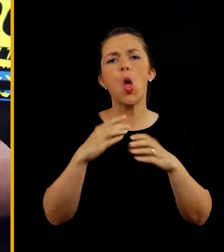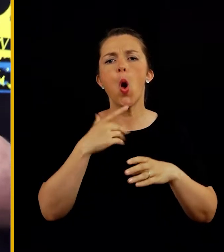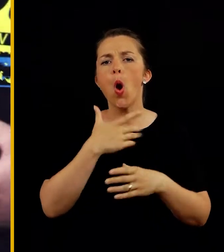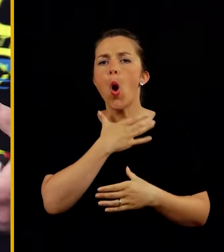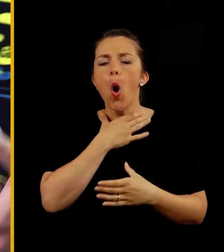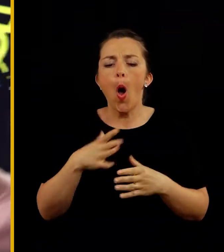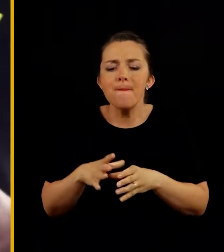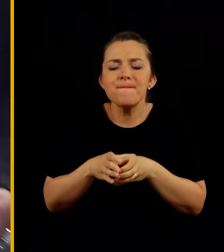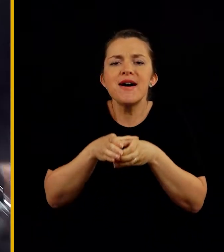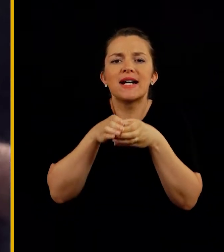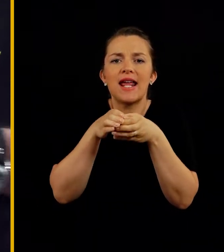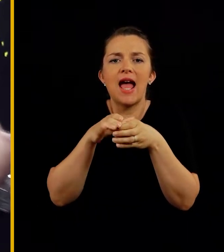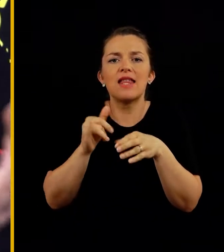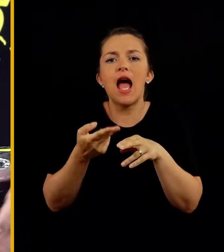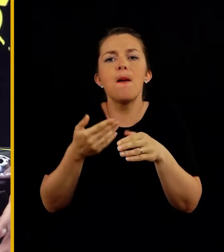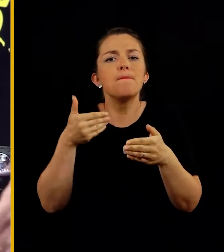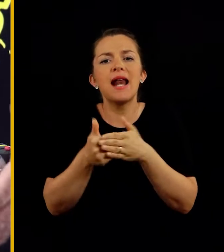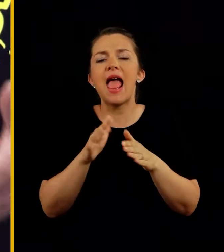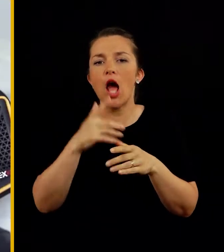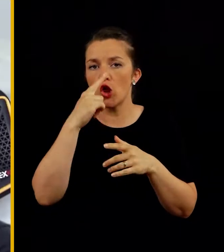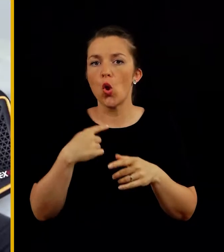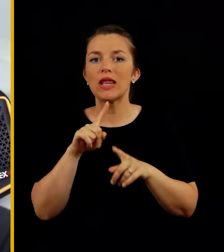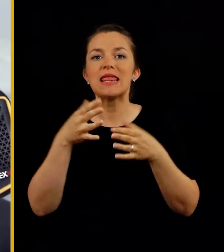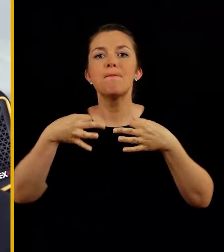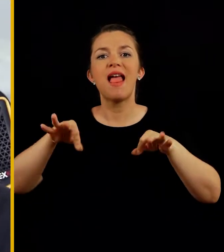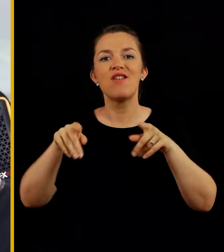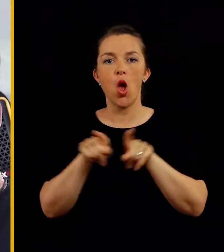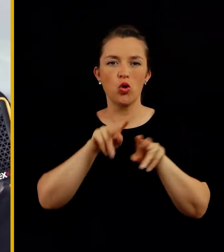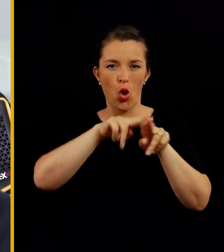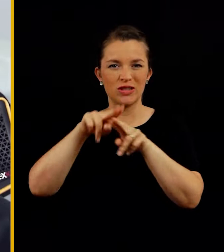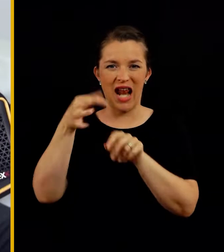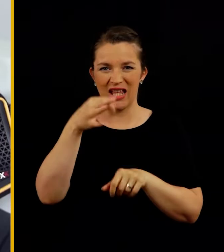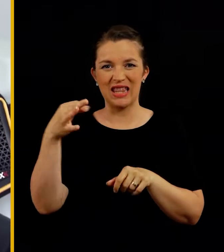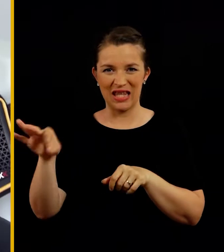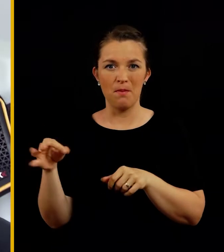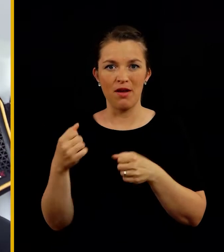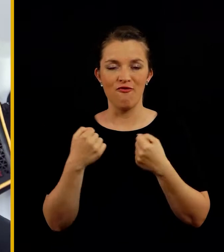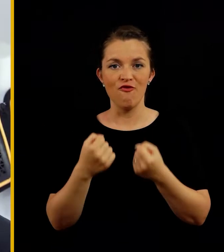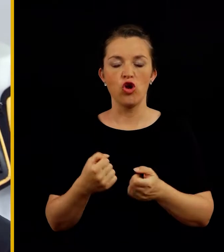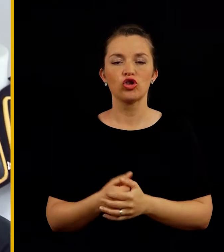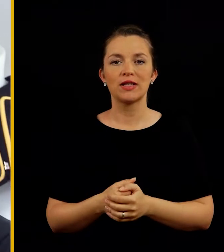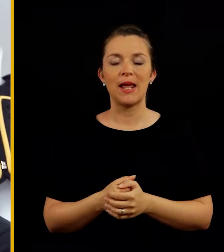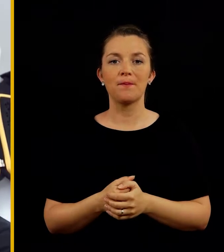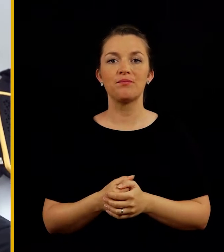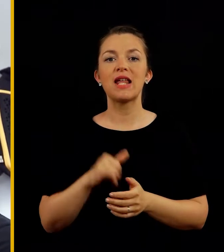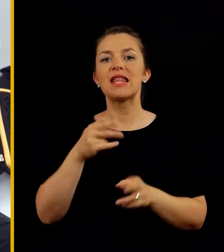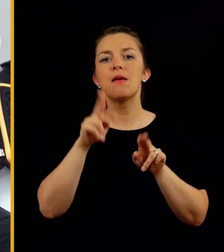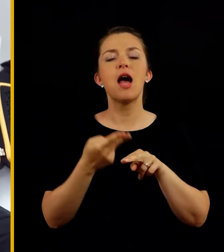zopet zelo uprijet, da se čim bolj prilega sami nogi, skratka, da ni prevelek, kot pri v ostalih tipih sicer vožne,